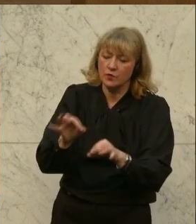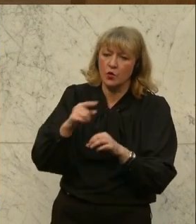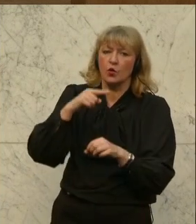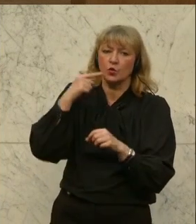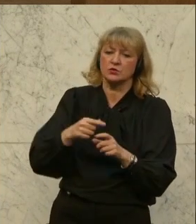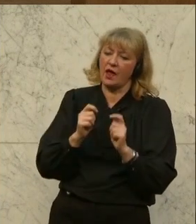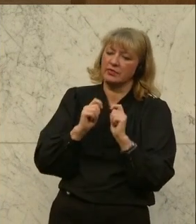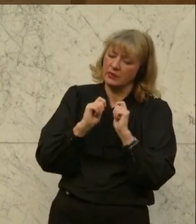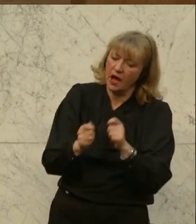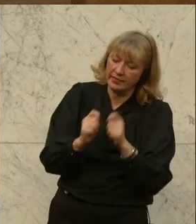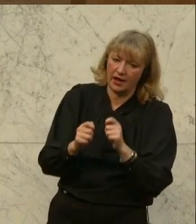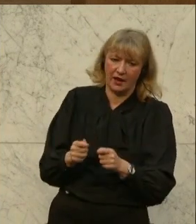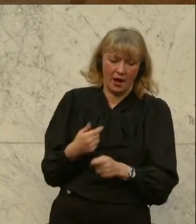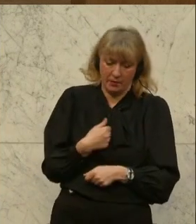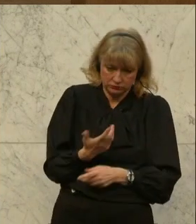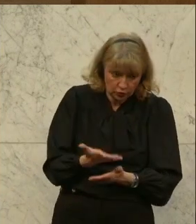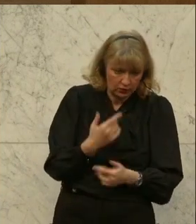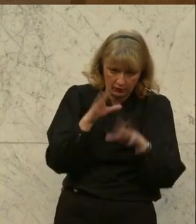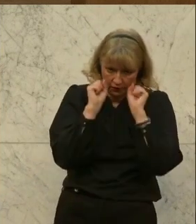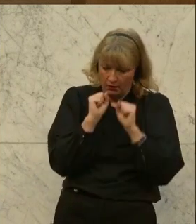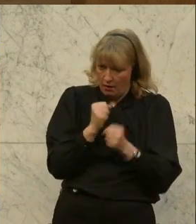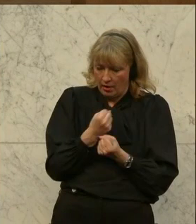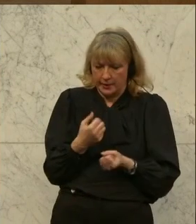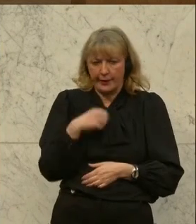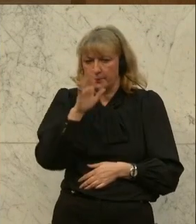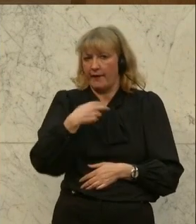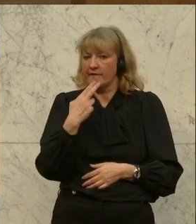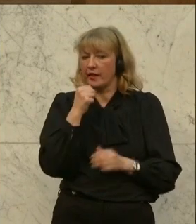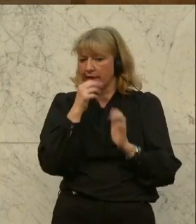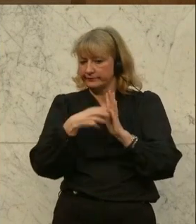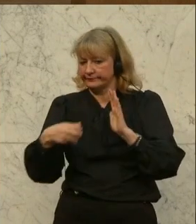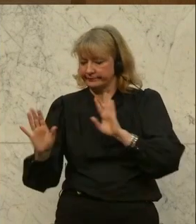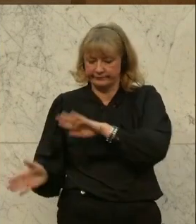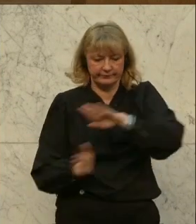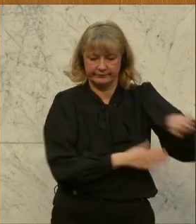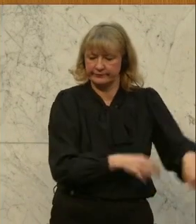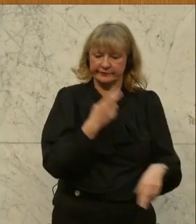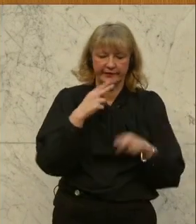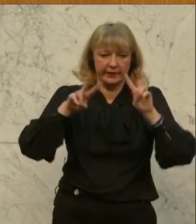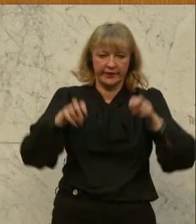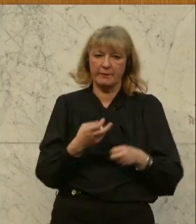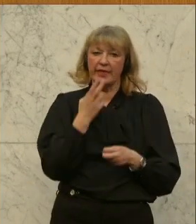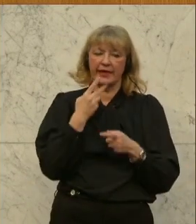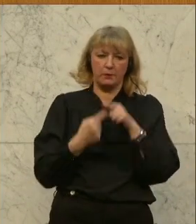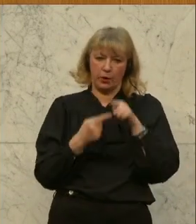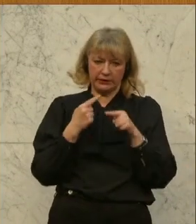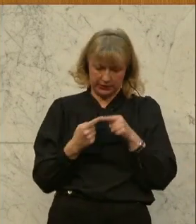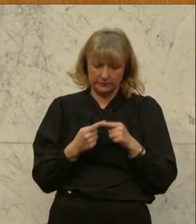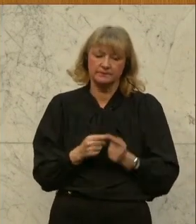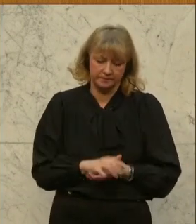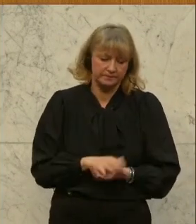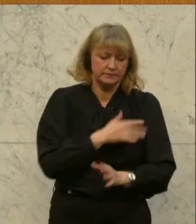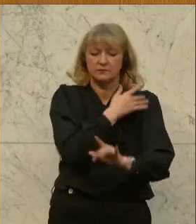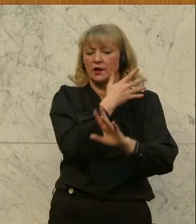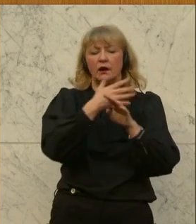unfassbar. Aber ich möchte mich nicht zu lange mit Ihnen aufhalten. Ich möchte zur Energiepolitik kommen. Uns wurde jahrelang das